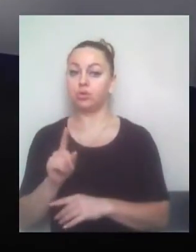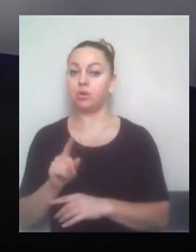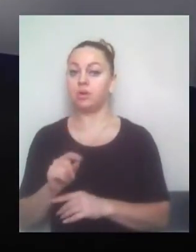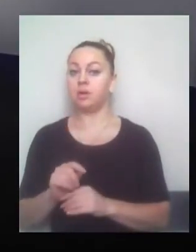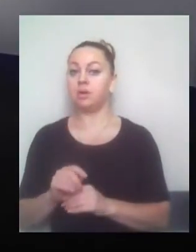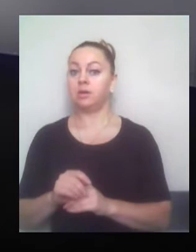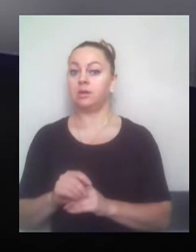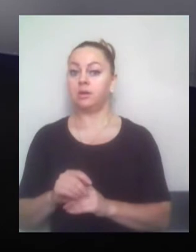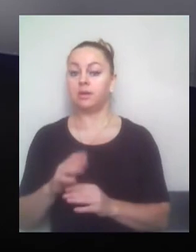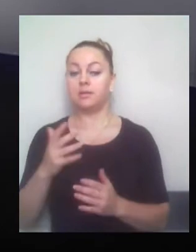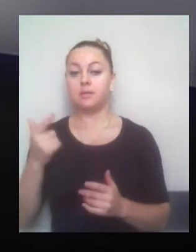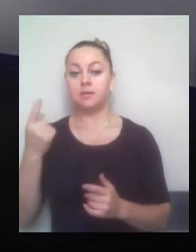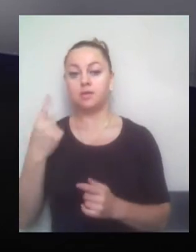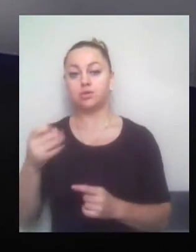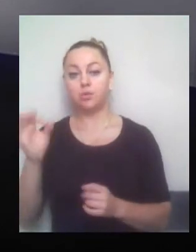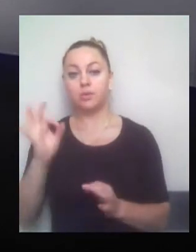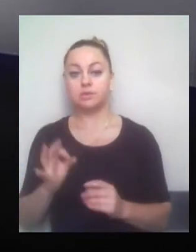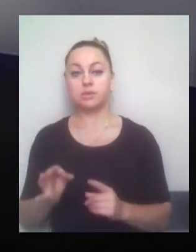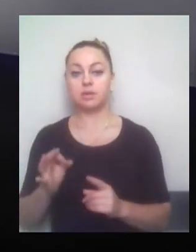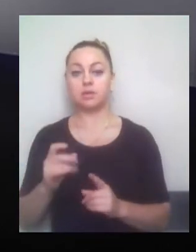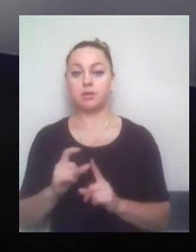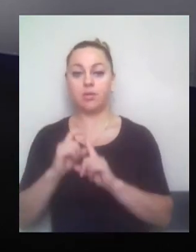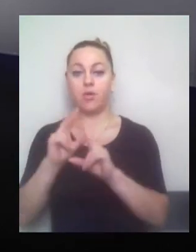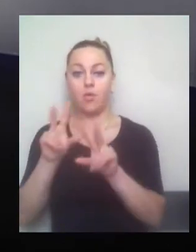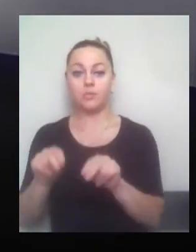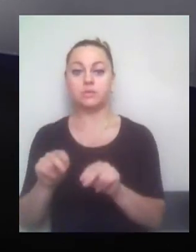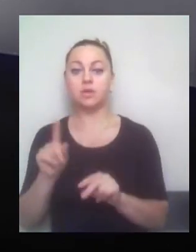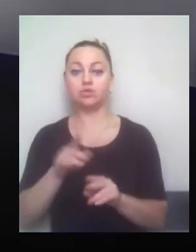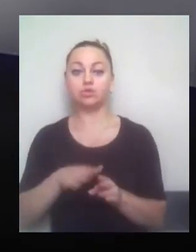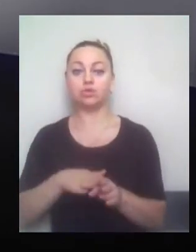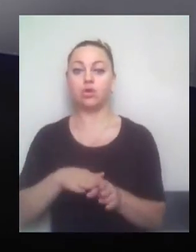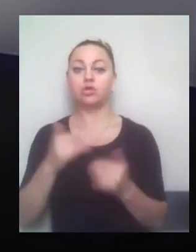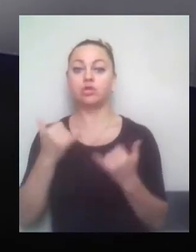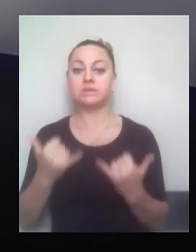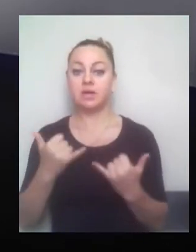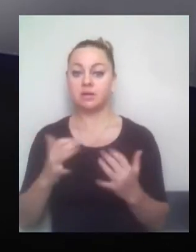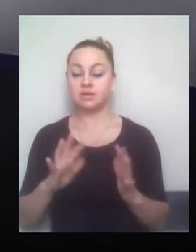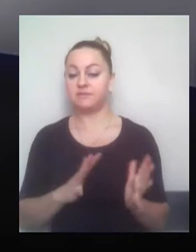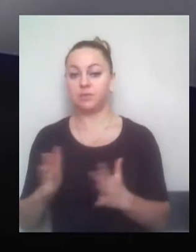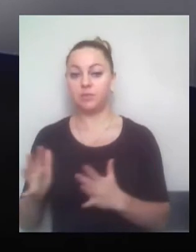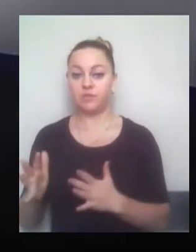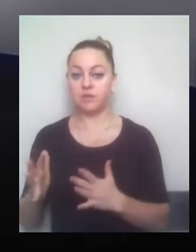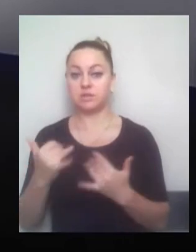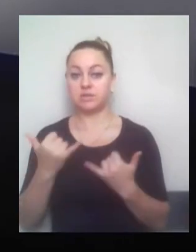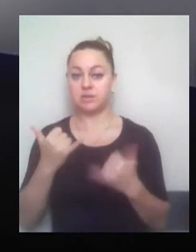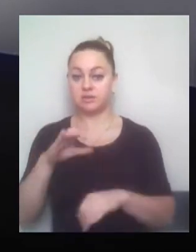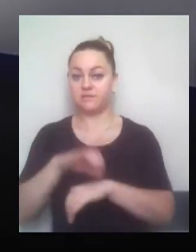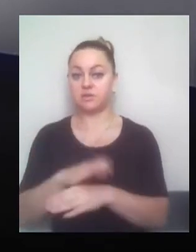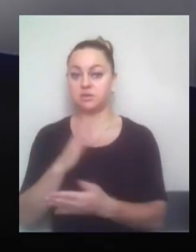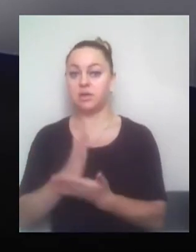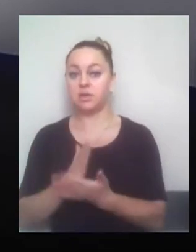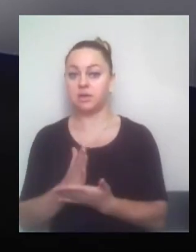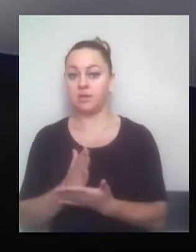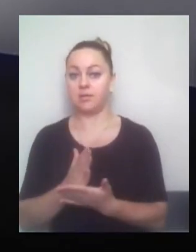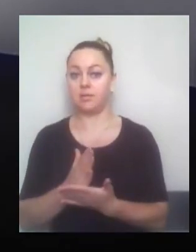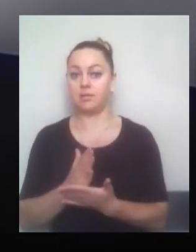тих гарантій або практичного моменту стосовно, що зараз вже відбувається, наразі вже зафіксовані певні